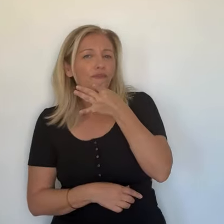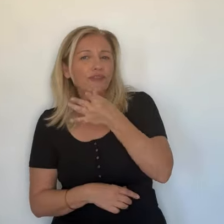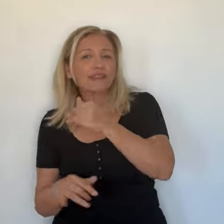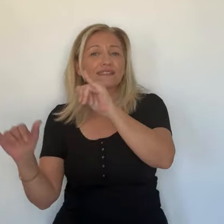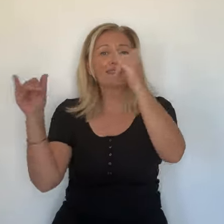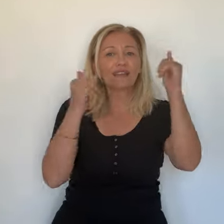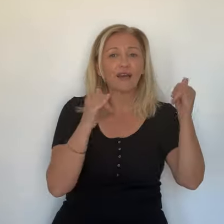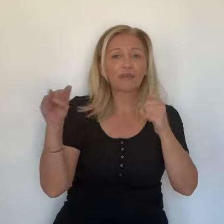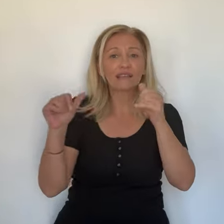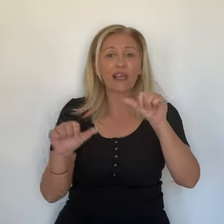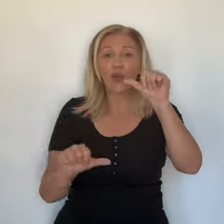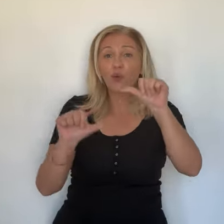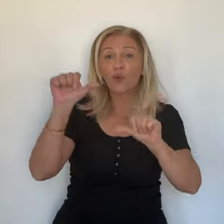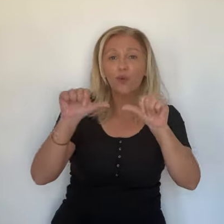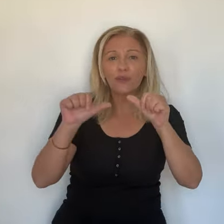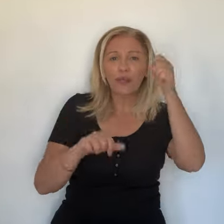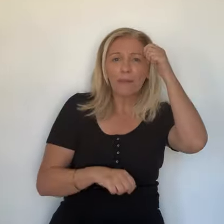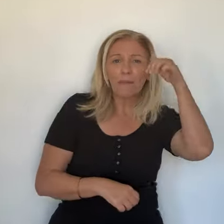km en 5 étapes.